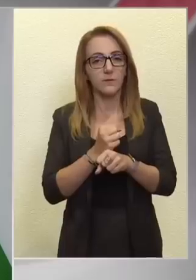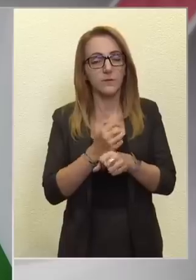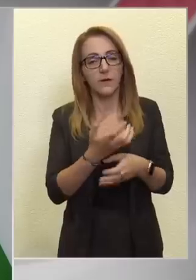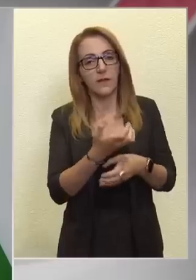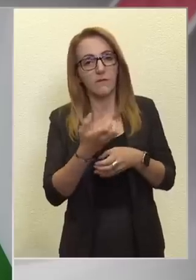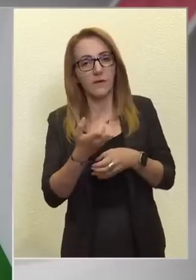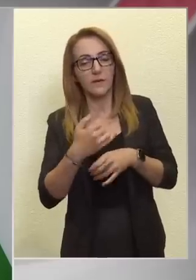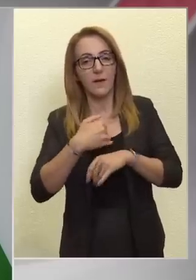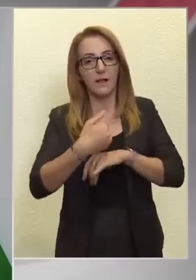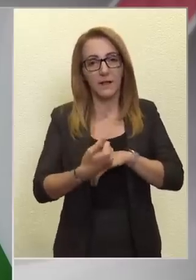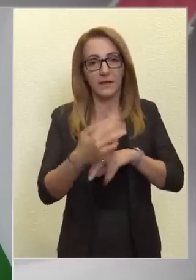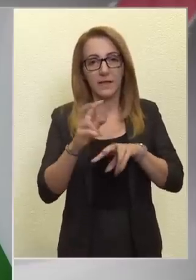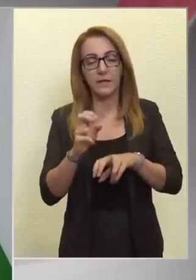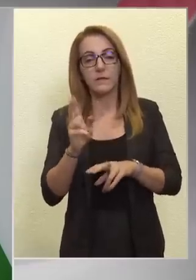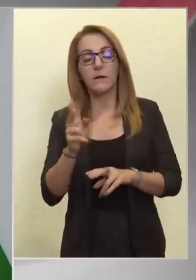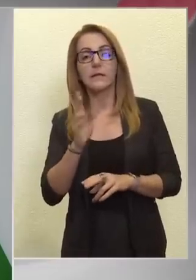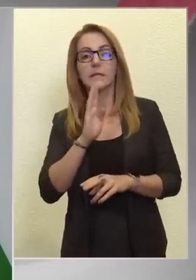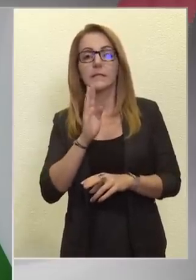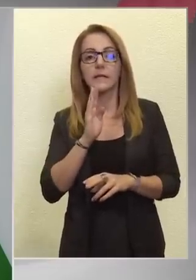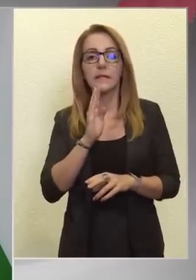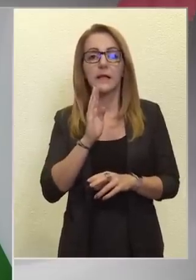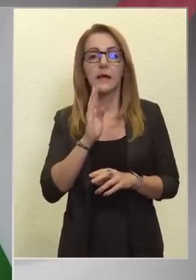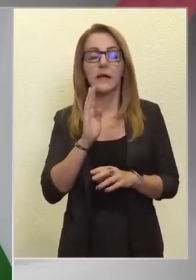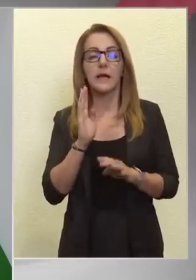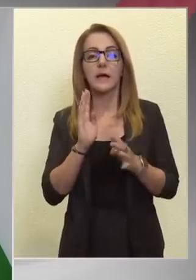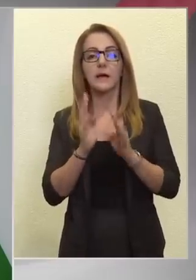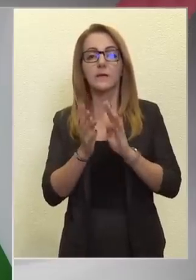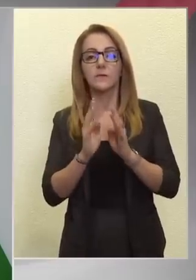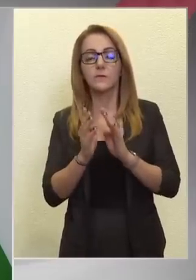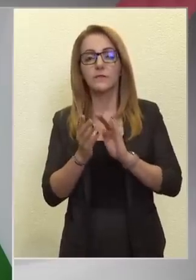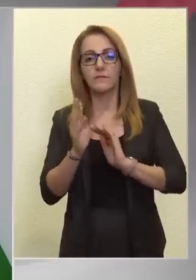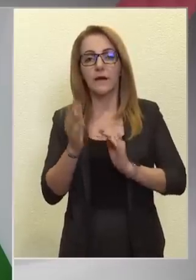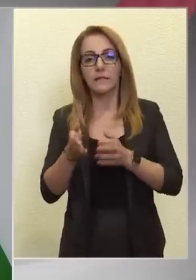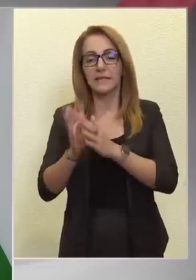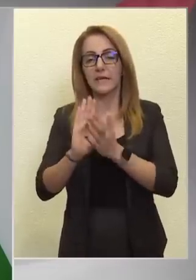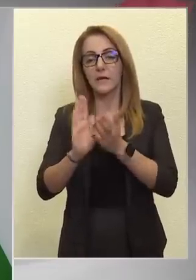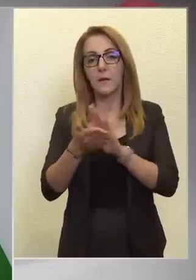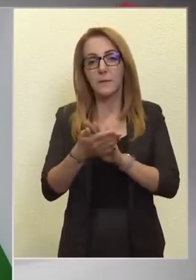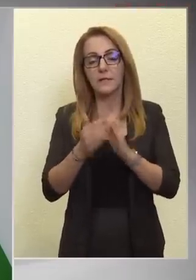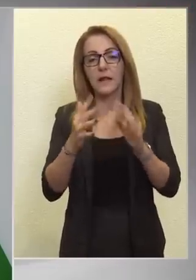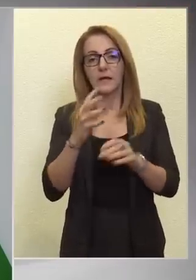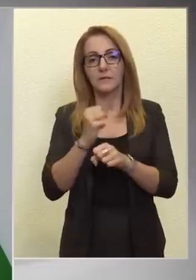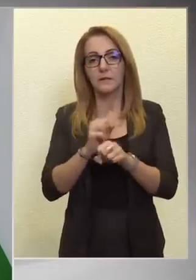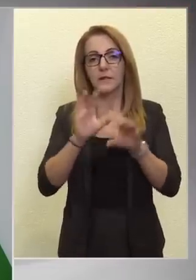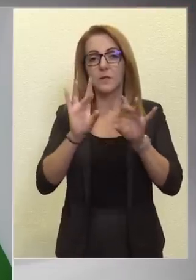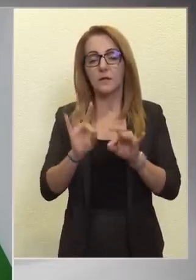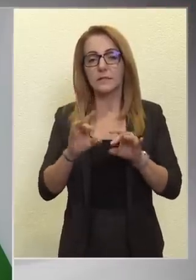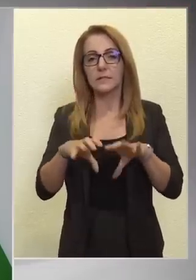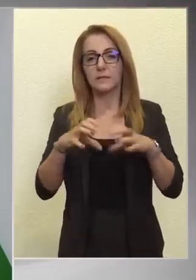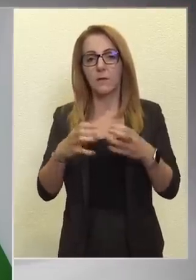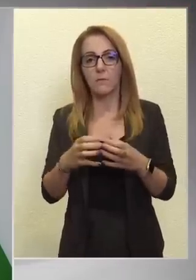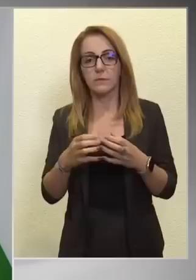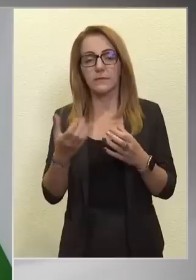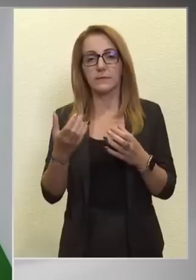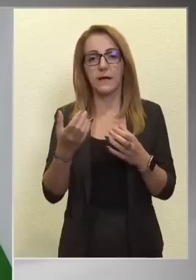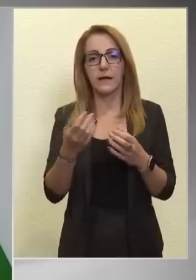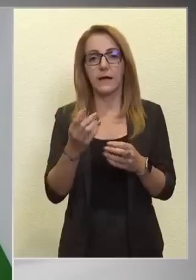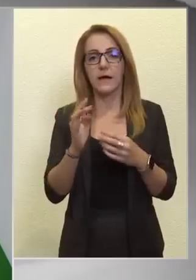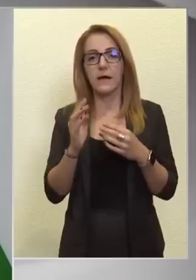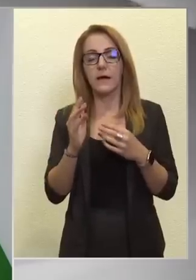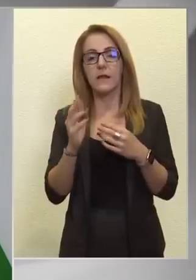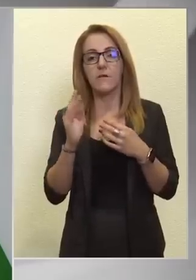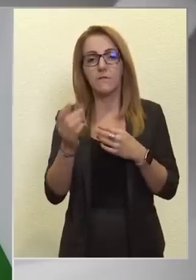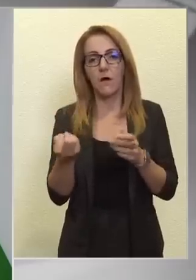egy mondatban. Aki télire tüzelőfát kér, minden háztartásnak tíz köbméternyi fa vásárlására